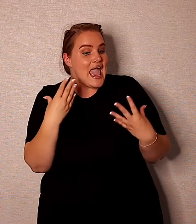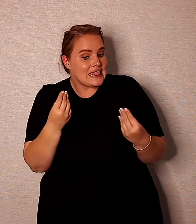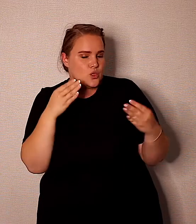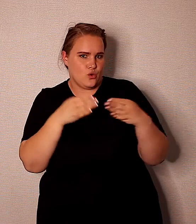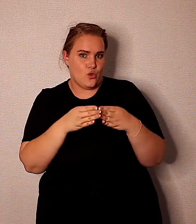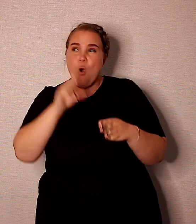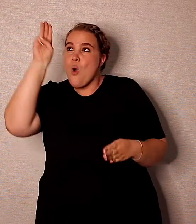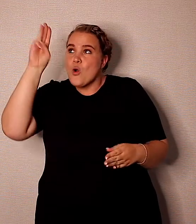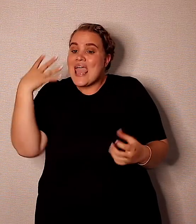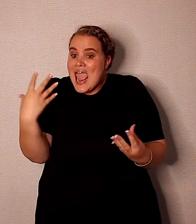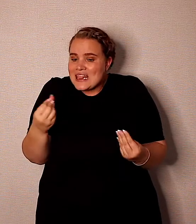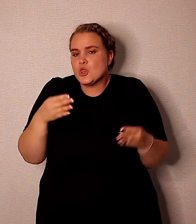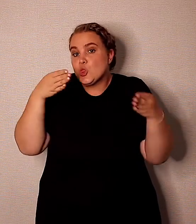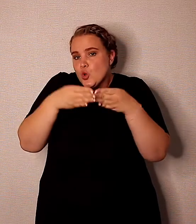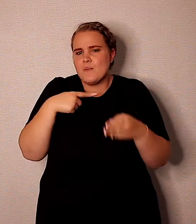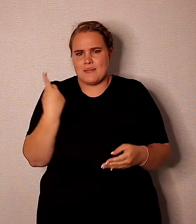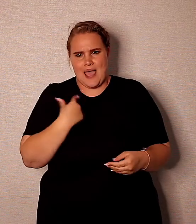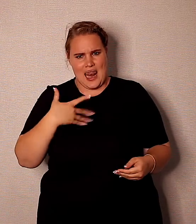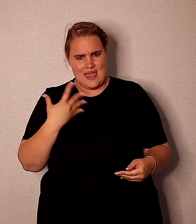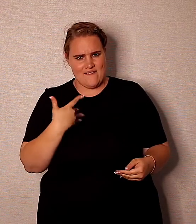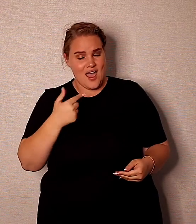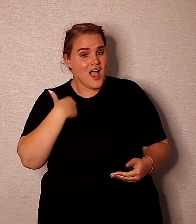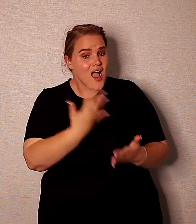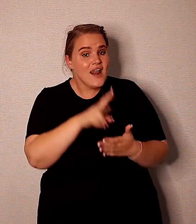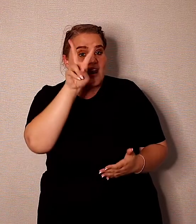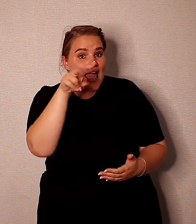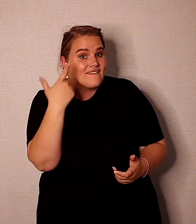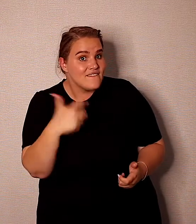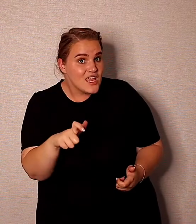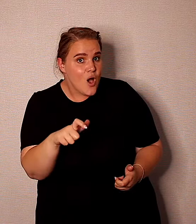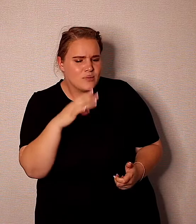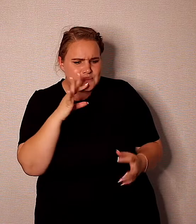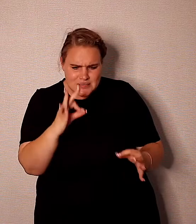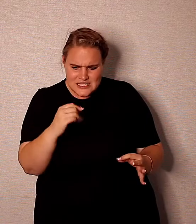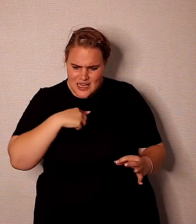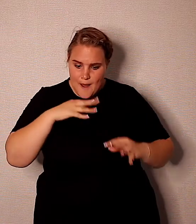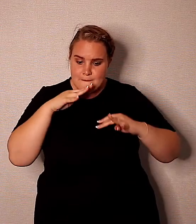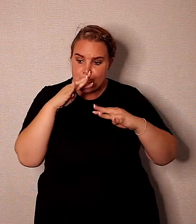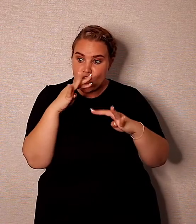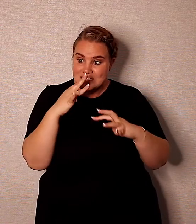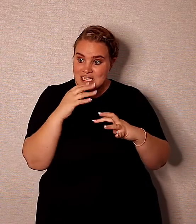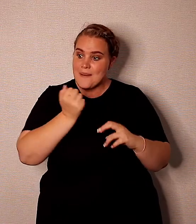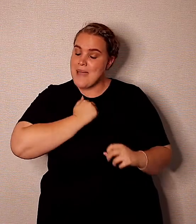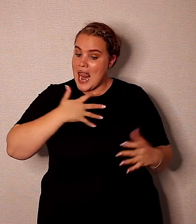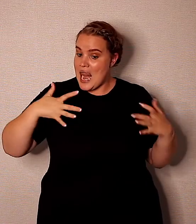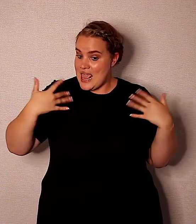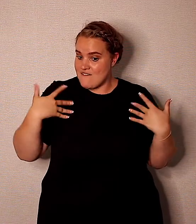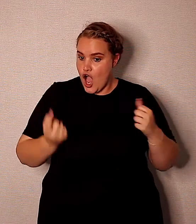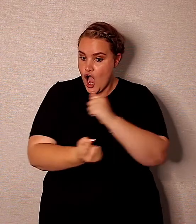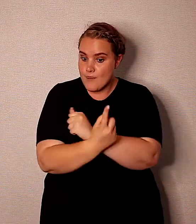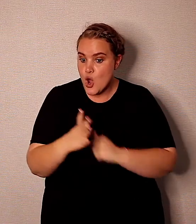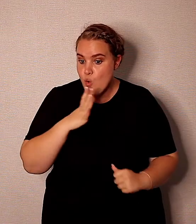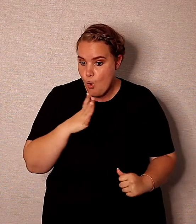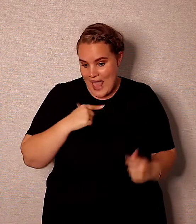ek het een plan, of God het een plan met my op hierdie aarde en die feit dat ek nog vandag hierna luister, beteken het hy, wat er profetiese woord het miskien